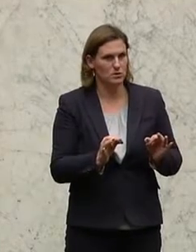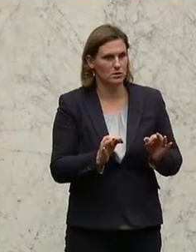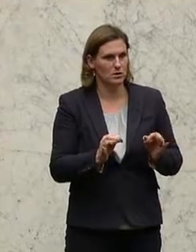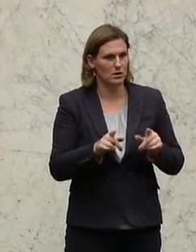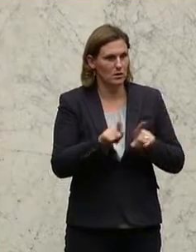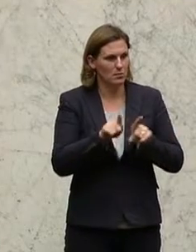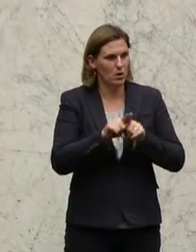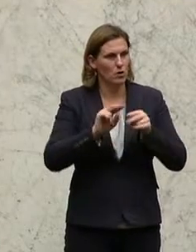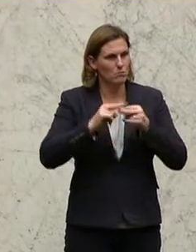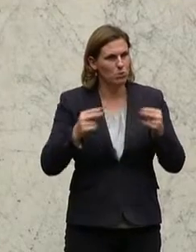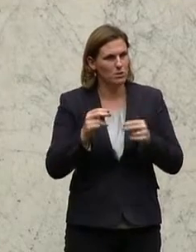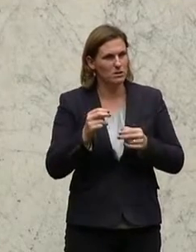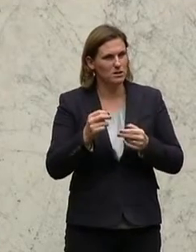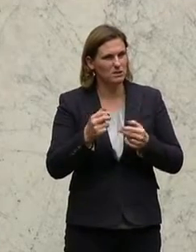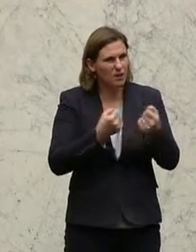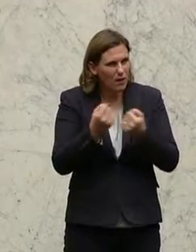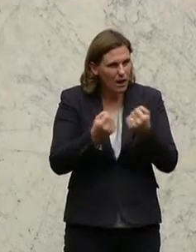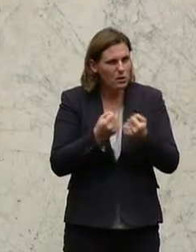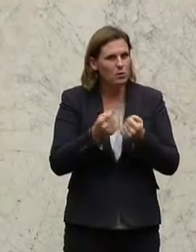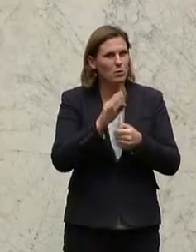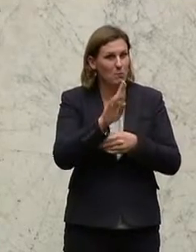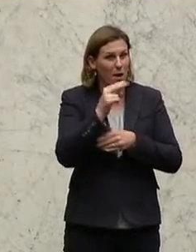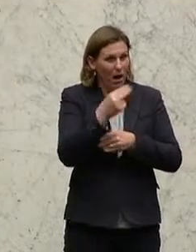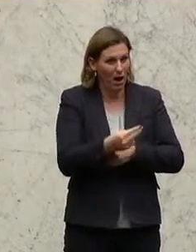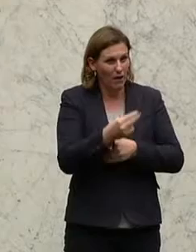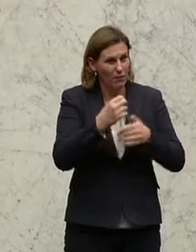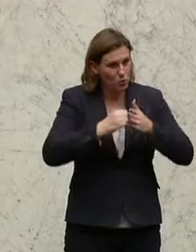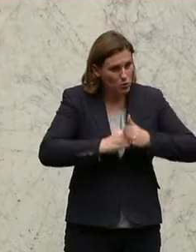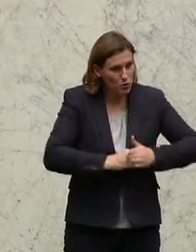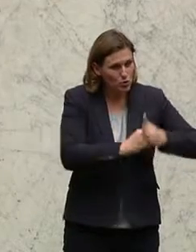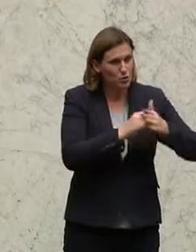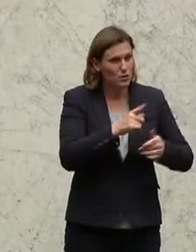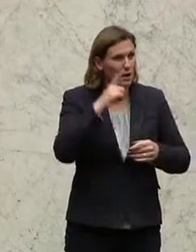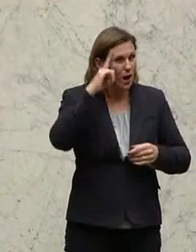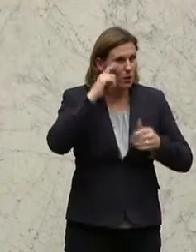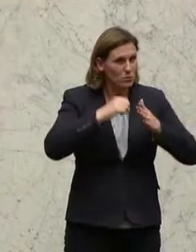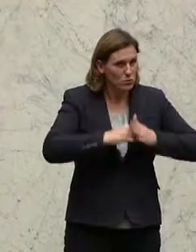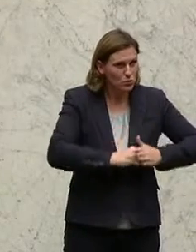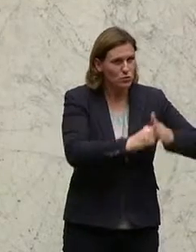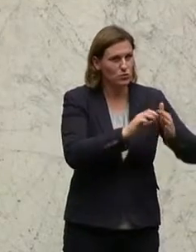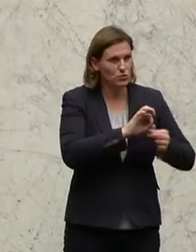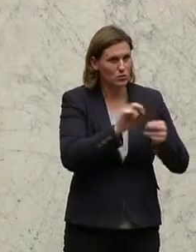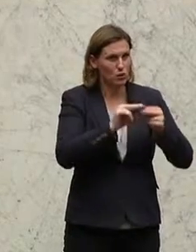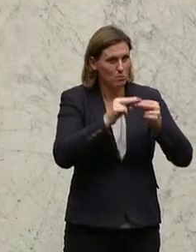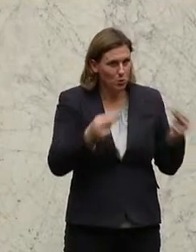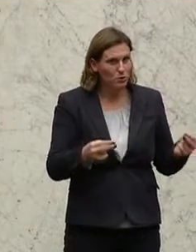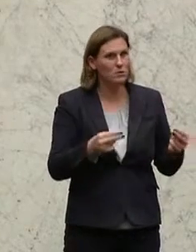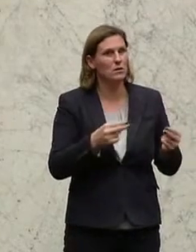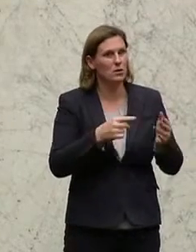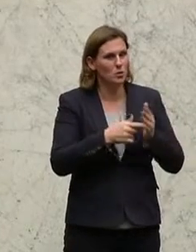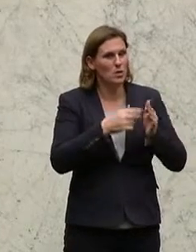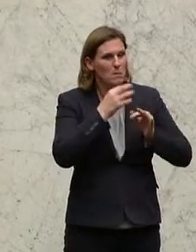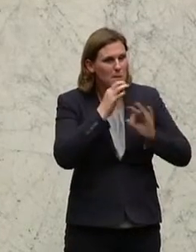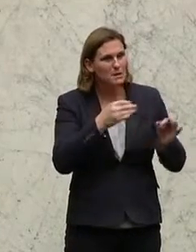Rückgrat der Bundesverwaltung, und dass ja die Bezirkshauptmannschaften sind, facto, damit das noch besser wird. Nämlich, die